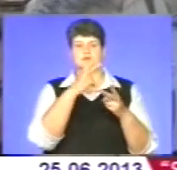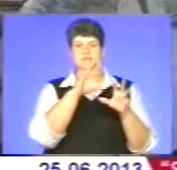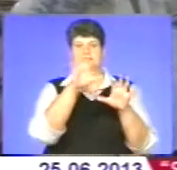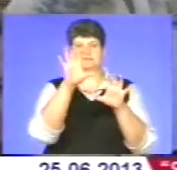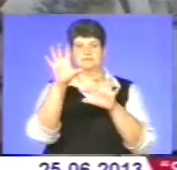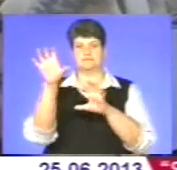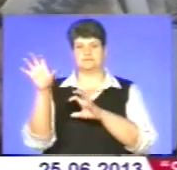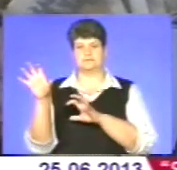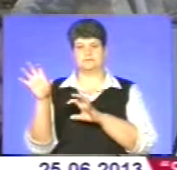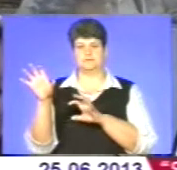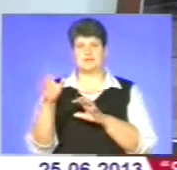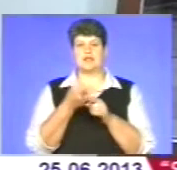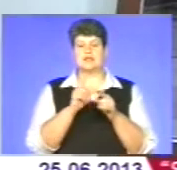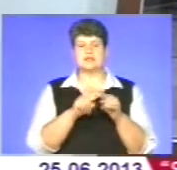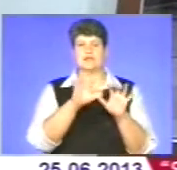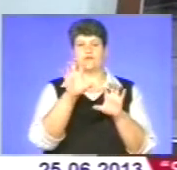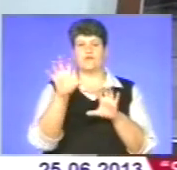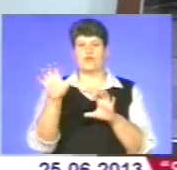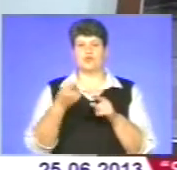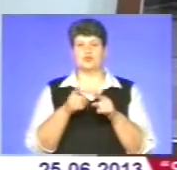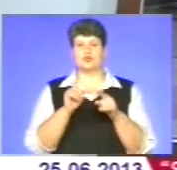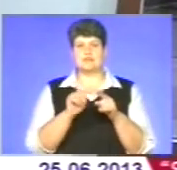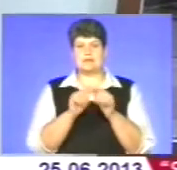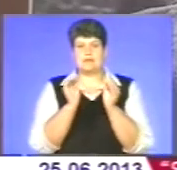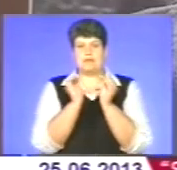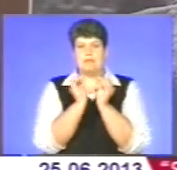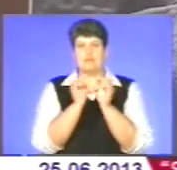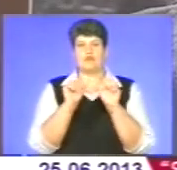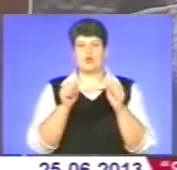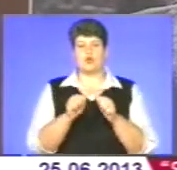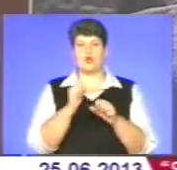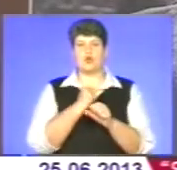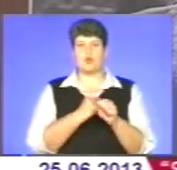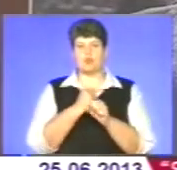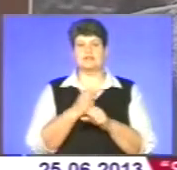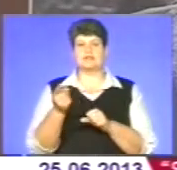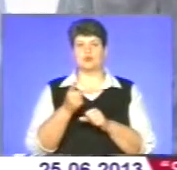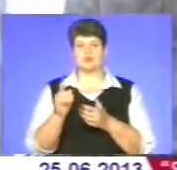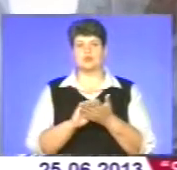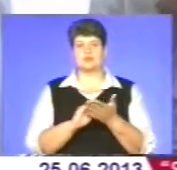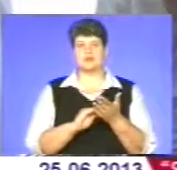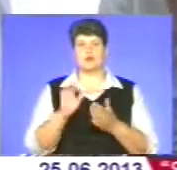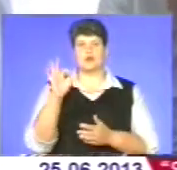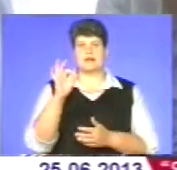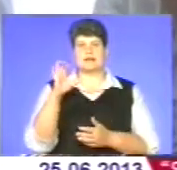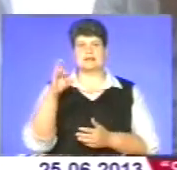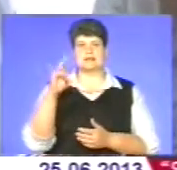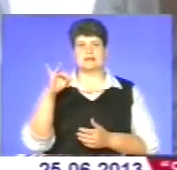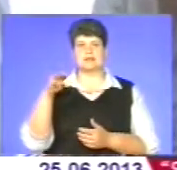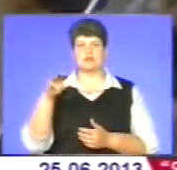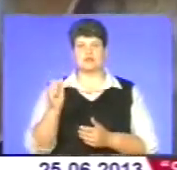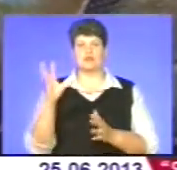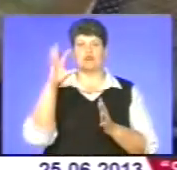по всьому залу. Ці фотографії тільки у меншому форматі роботи тернопільського журналіста Олега Снітовського увійшли до